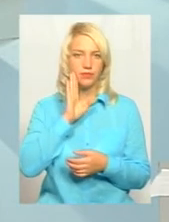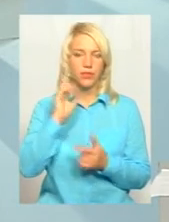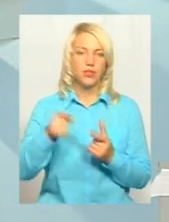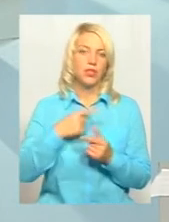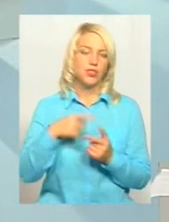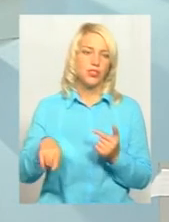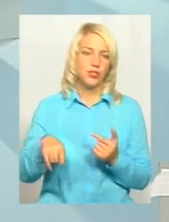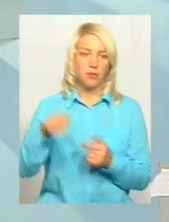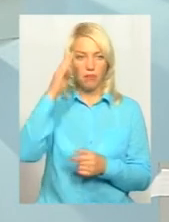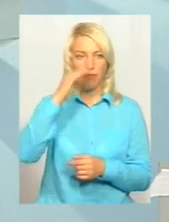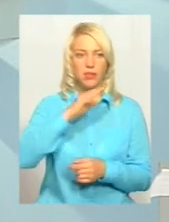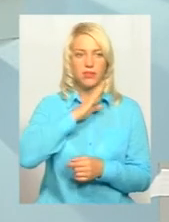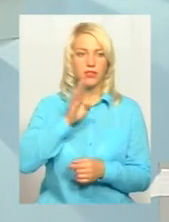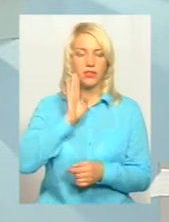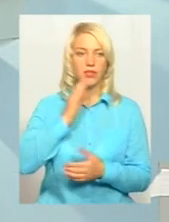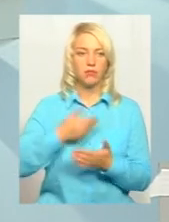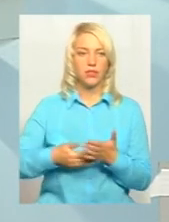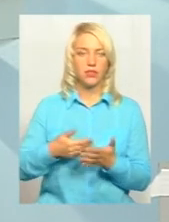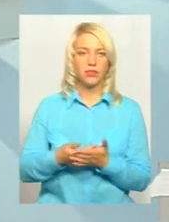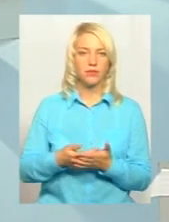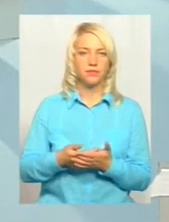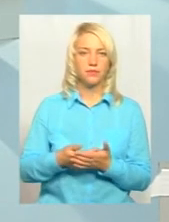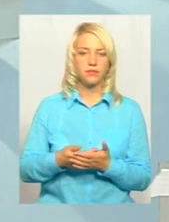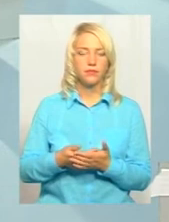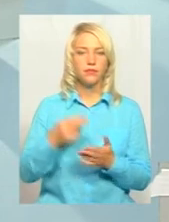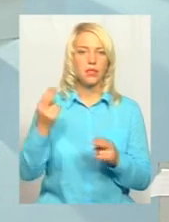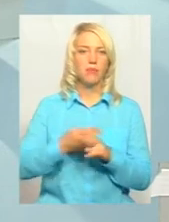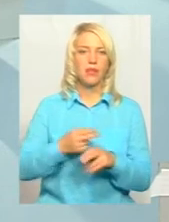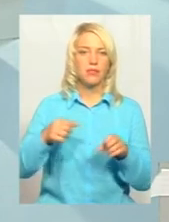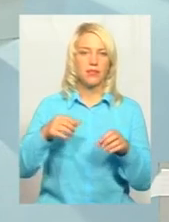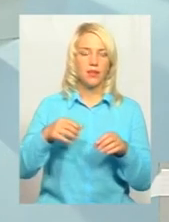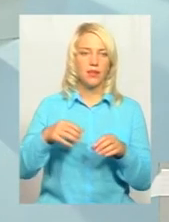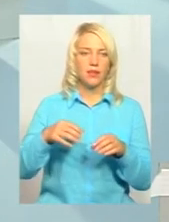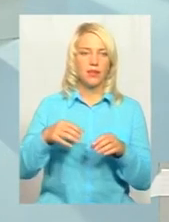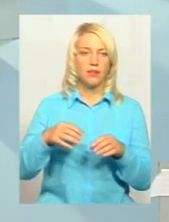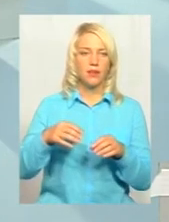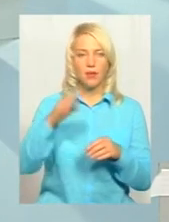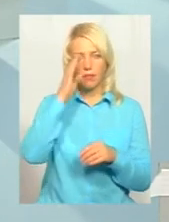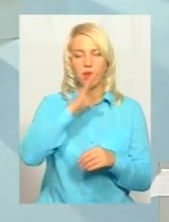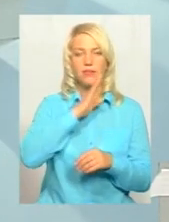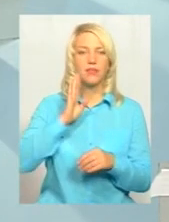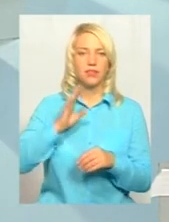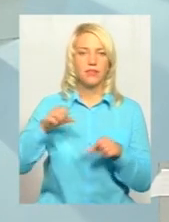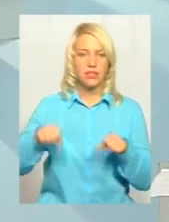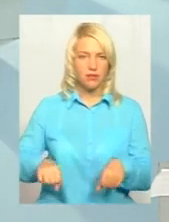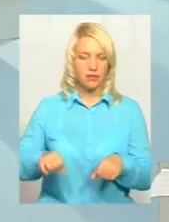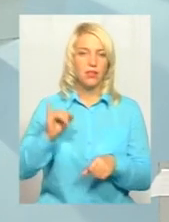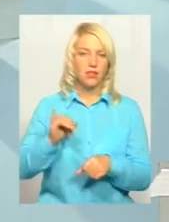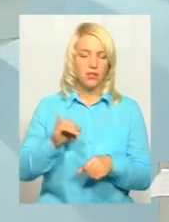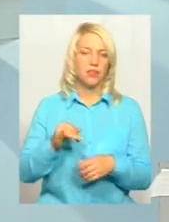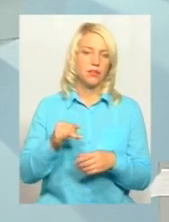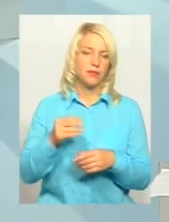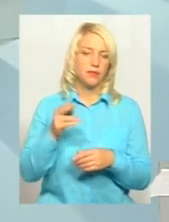наприклад, позбавлені батьківства, то, зрозуміло, тоді